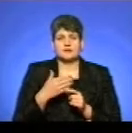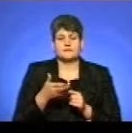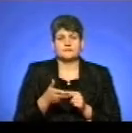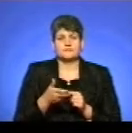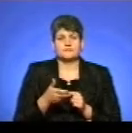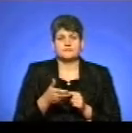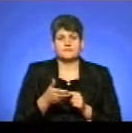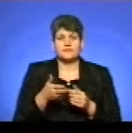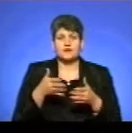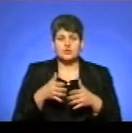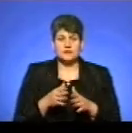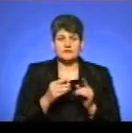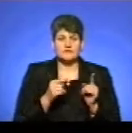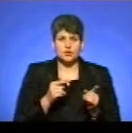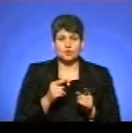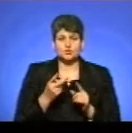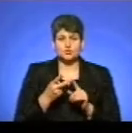другого сина,